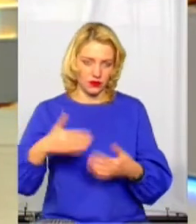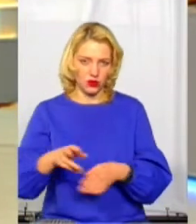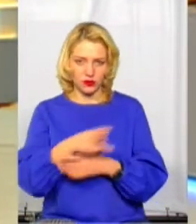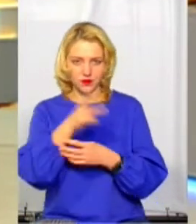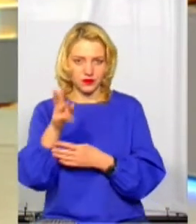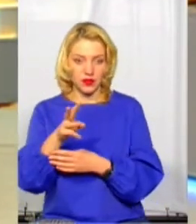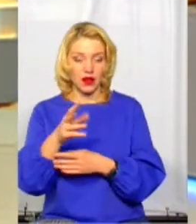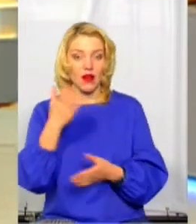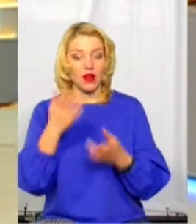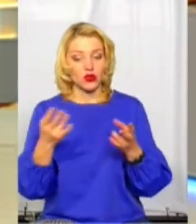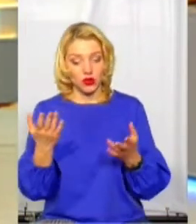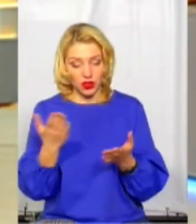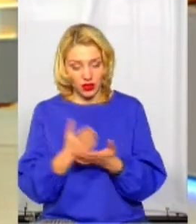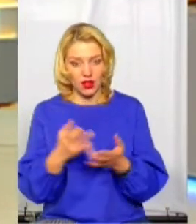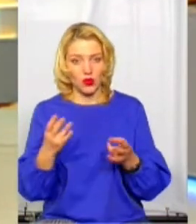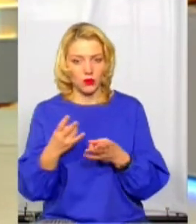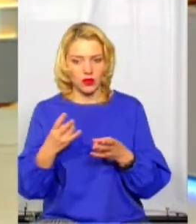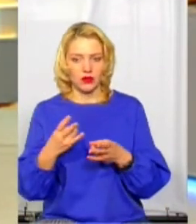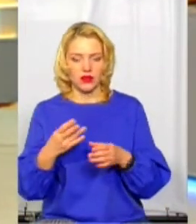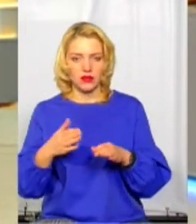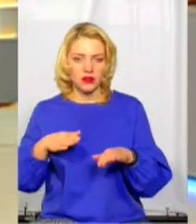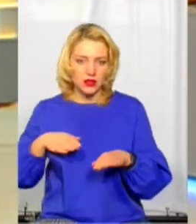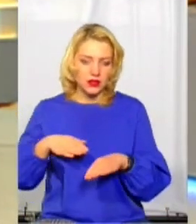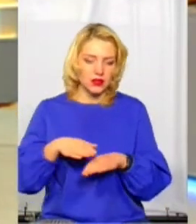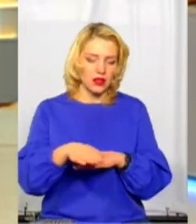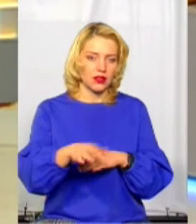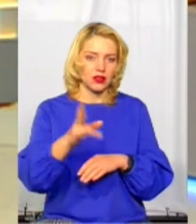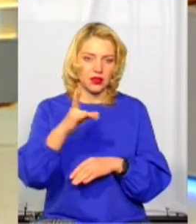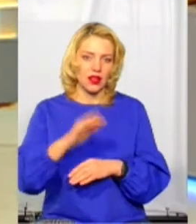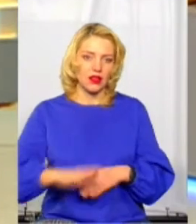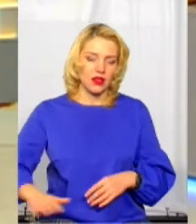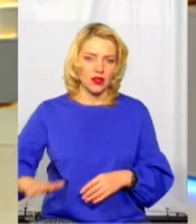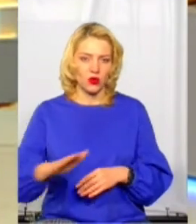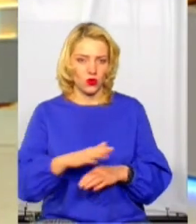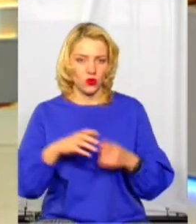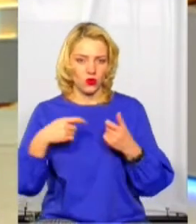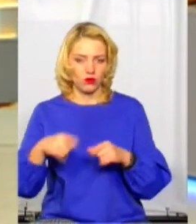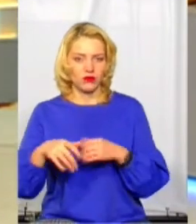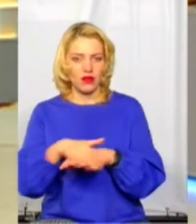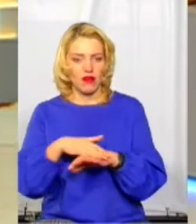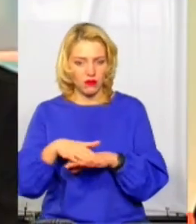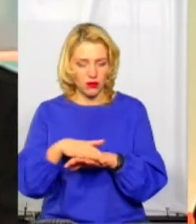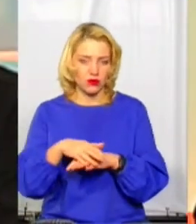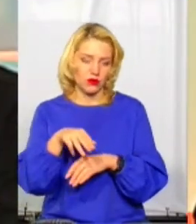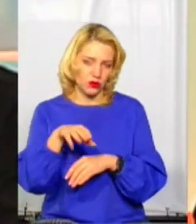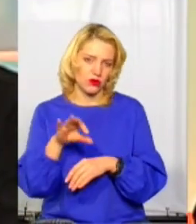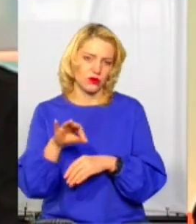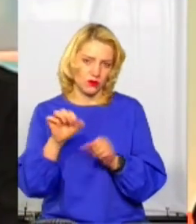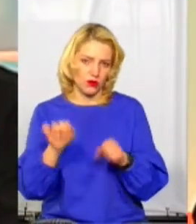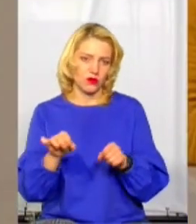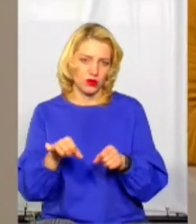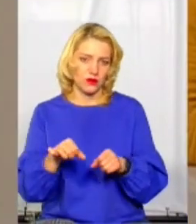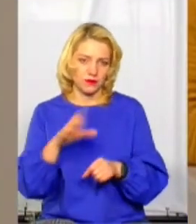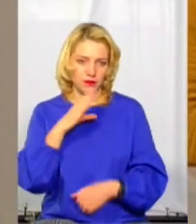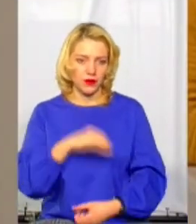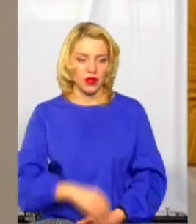необхідність, потреба заїхати на територію ярмарки, вона фактично забезпечена, якщо не враховувати людський фактор водіїв. А